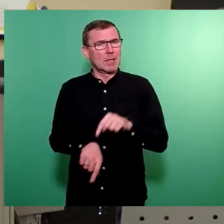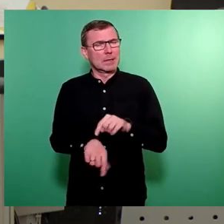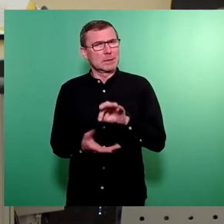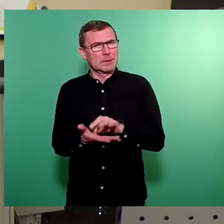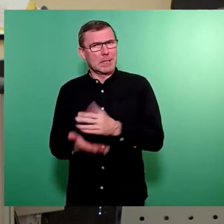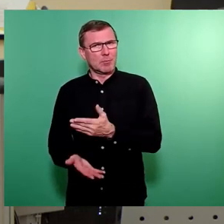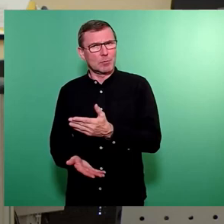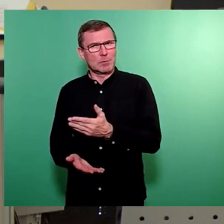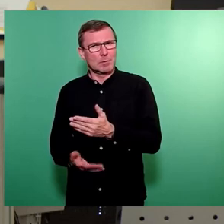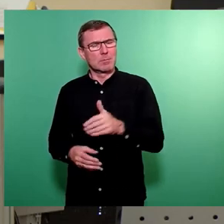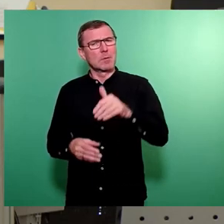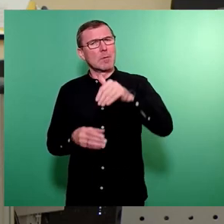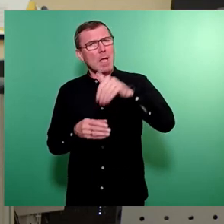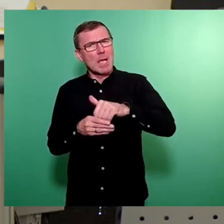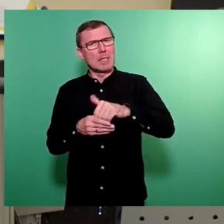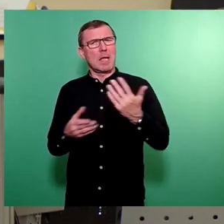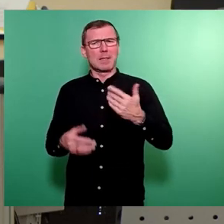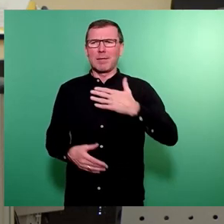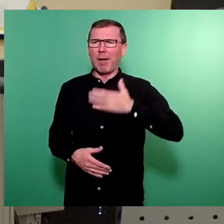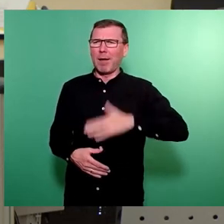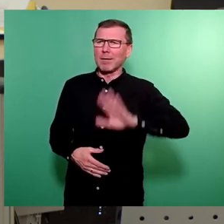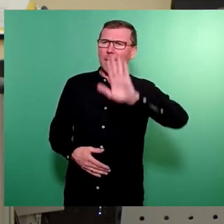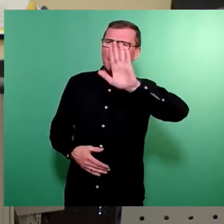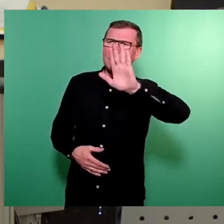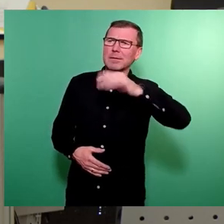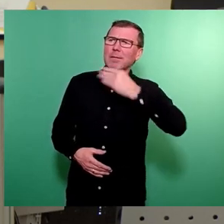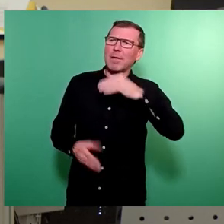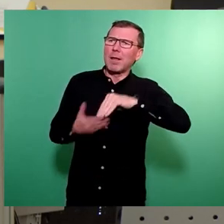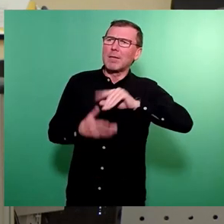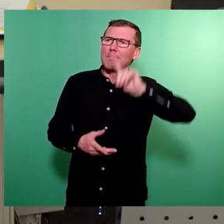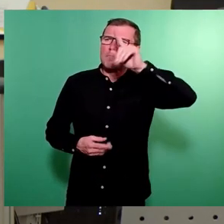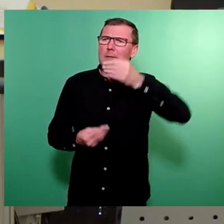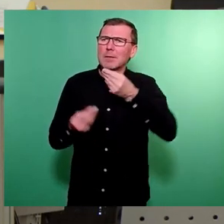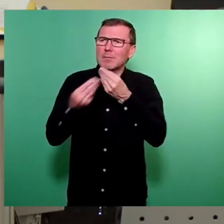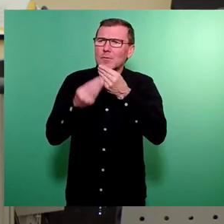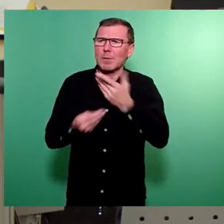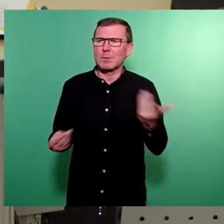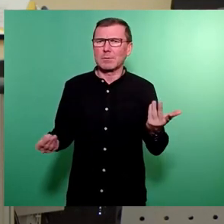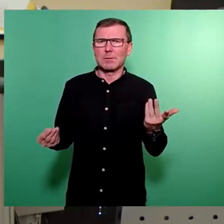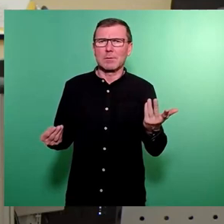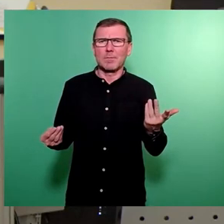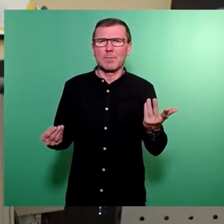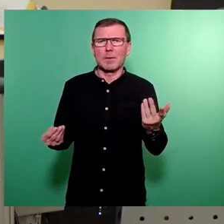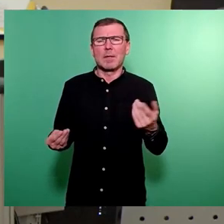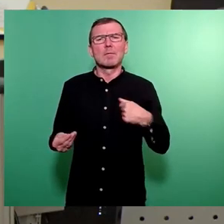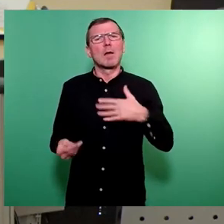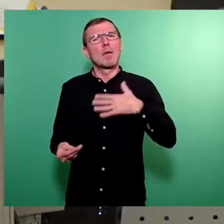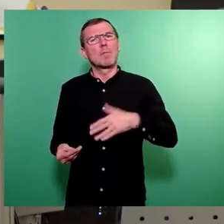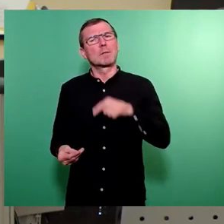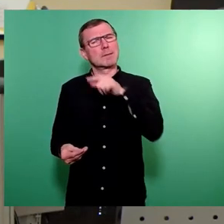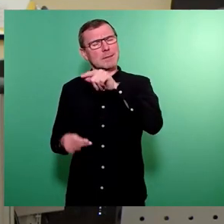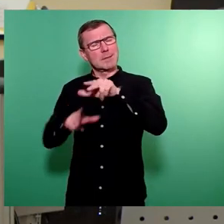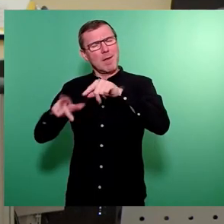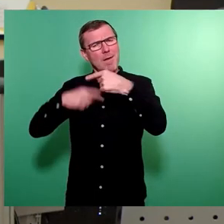zum Inhalt gern noch etwas mitgesprochen. Wir möchten dieses Verfahren